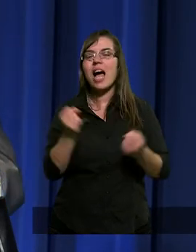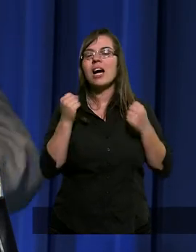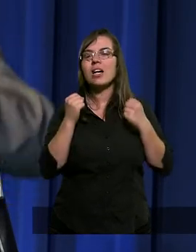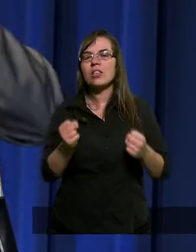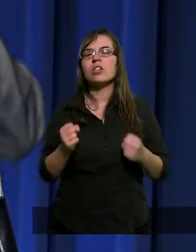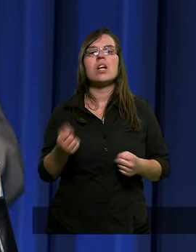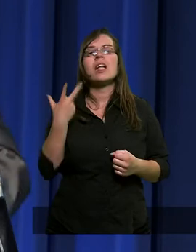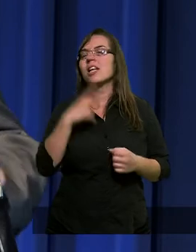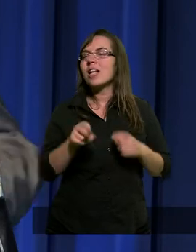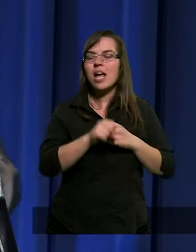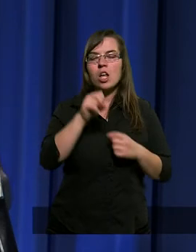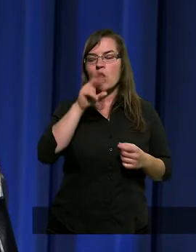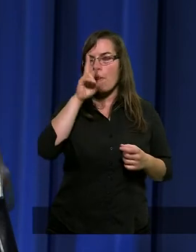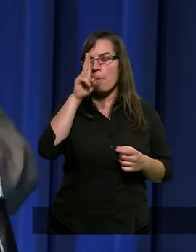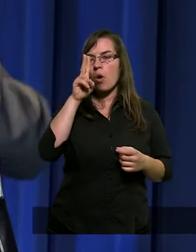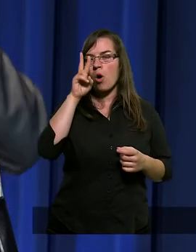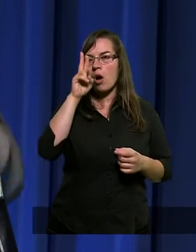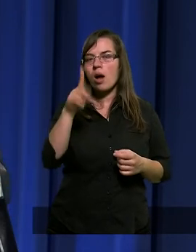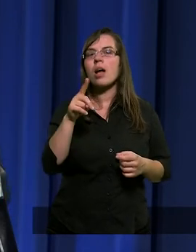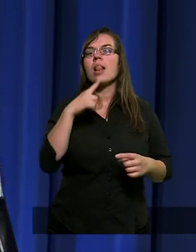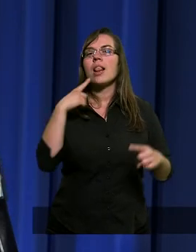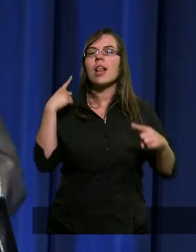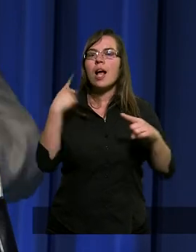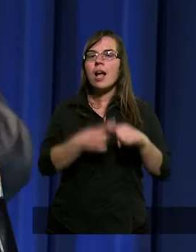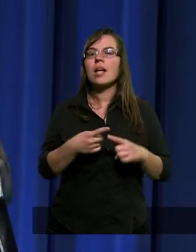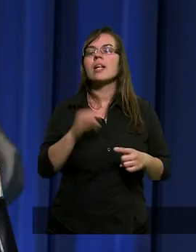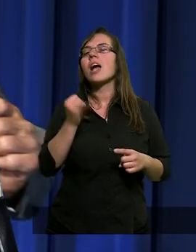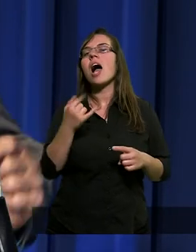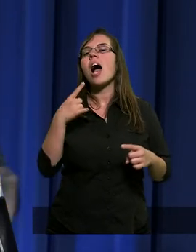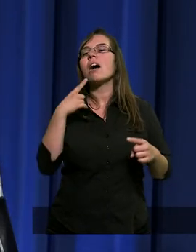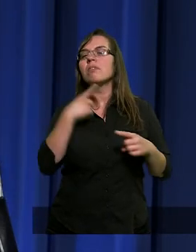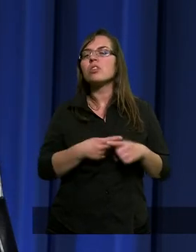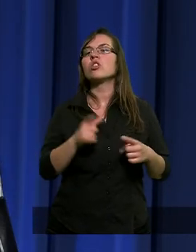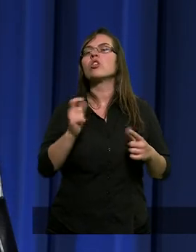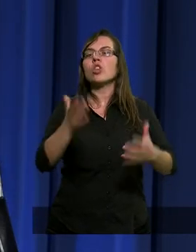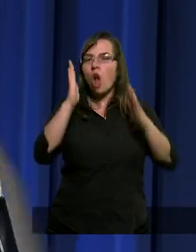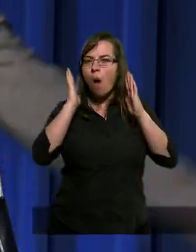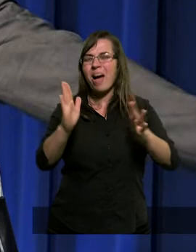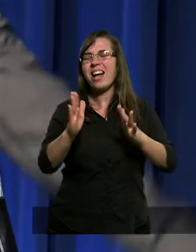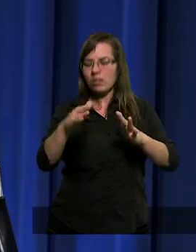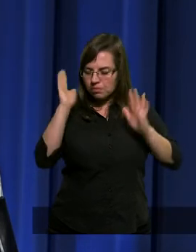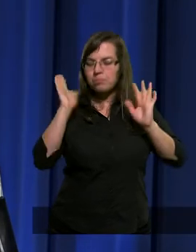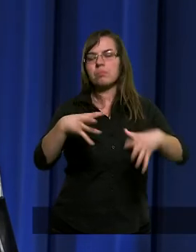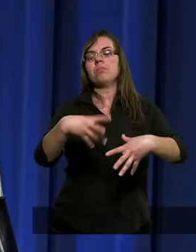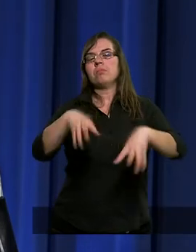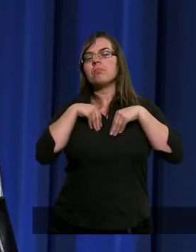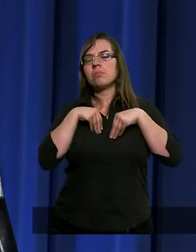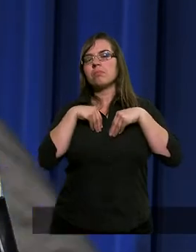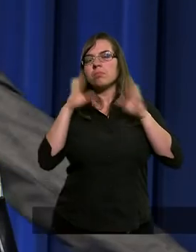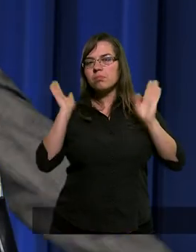najtragiczniejszą, nie do pojęcia decyzję, ja się decyduję. Co będzie, to będzie.